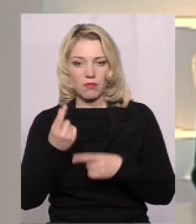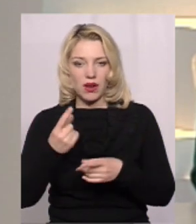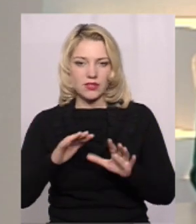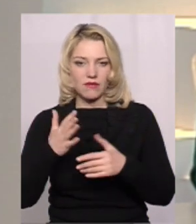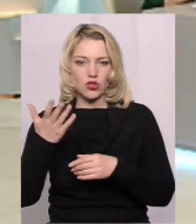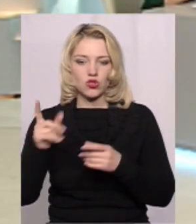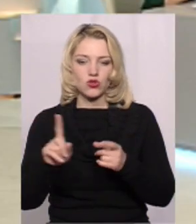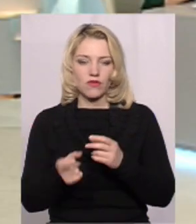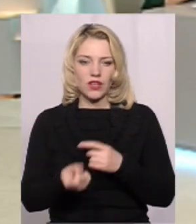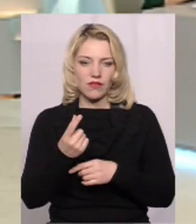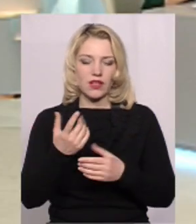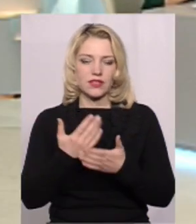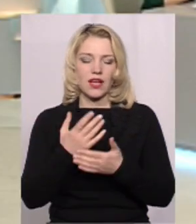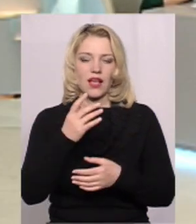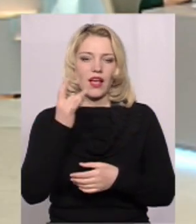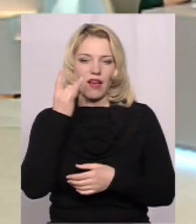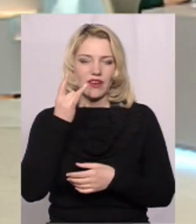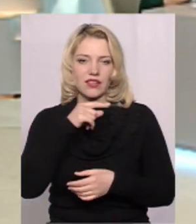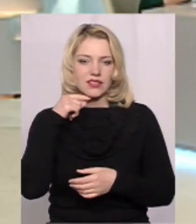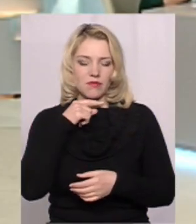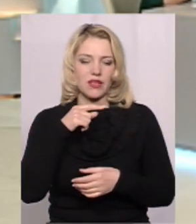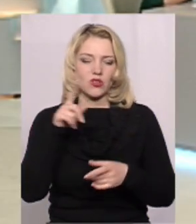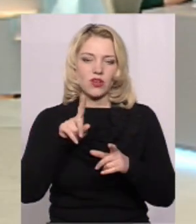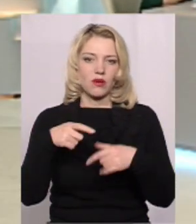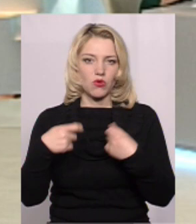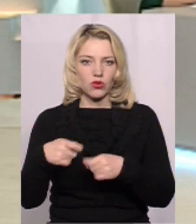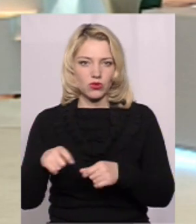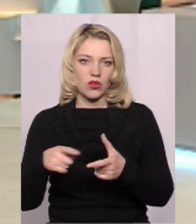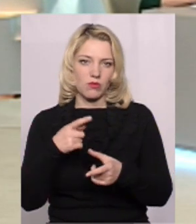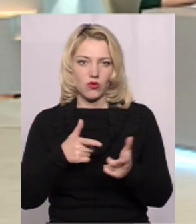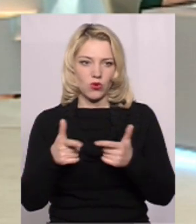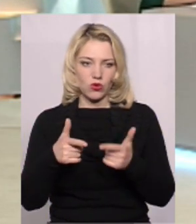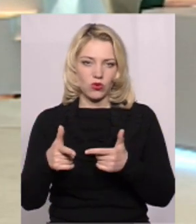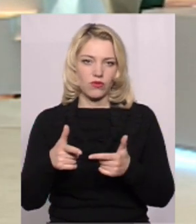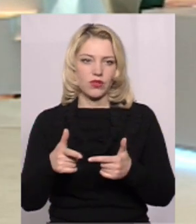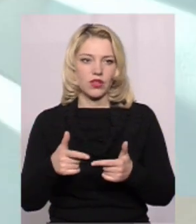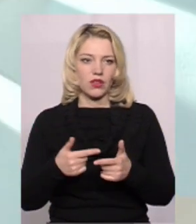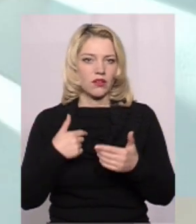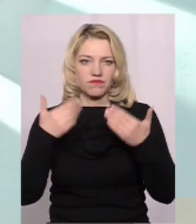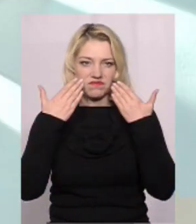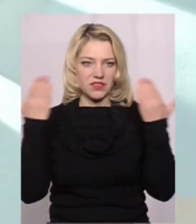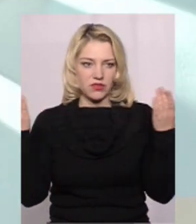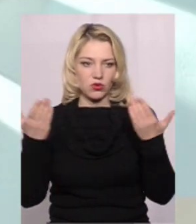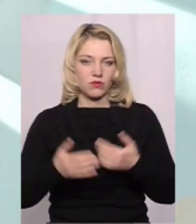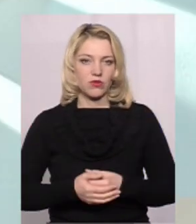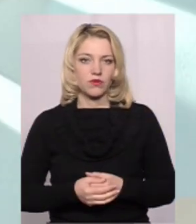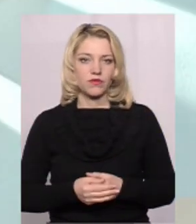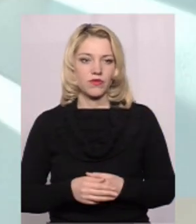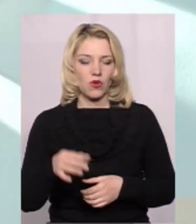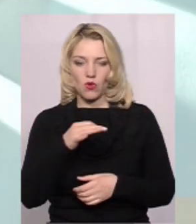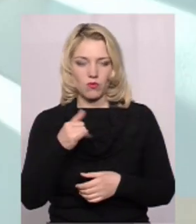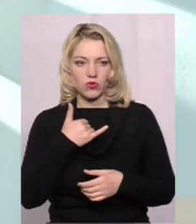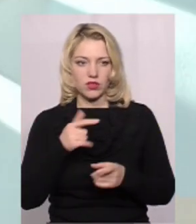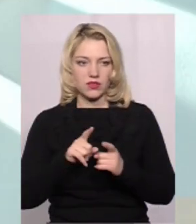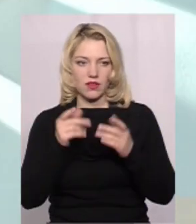збудника африканки у м'ясі, наприклад, що реалізовується, або уже готові продукції? Такі випадки мені невідомі В області такі